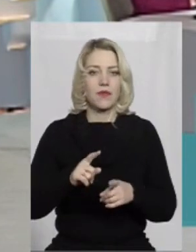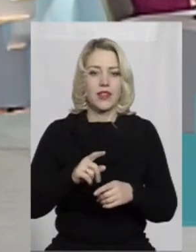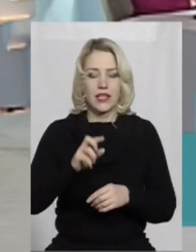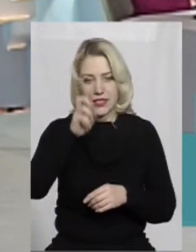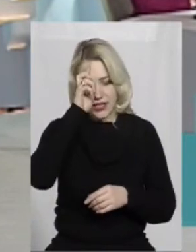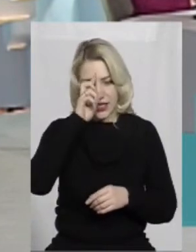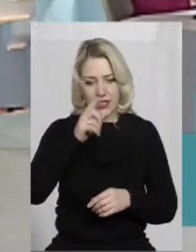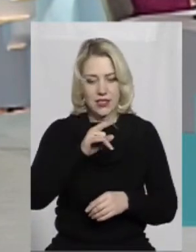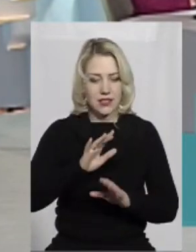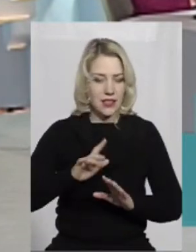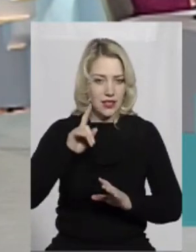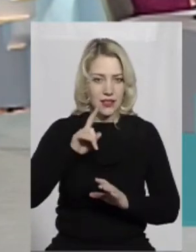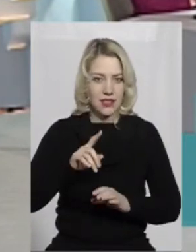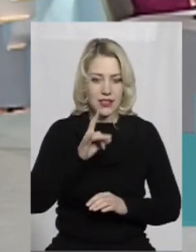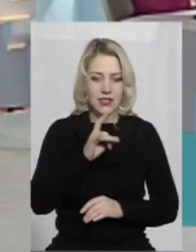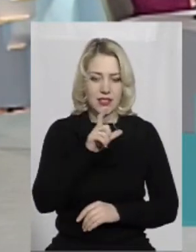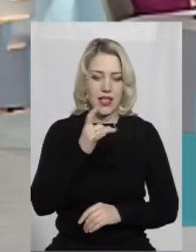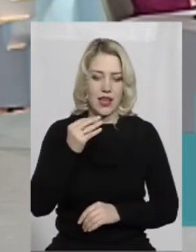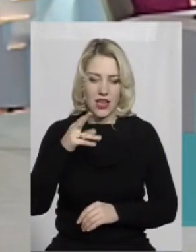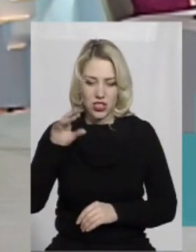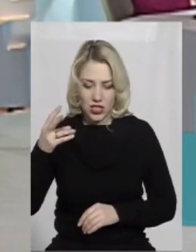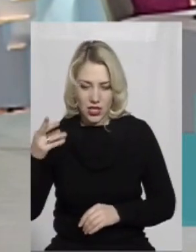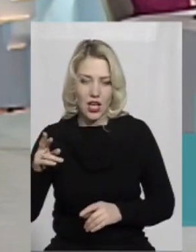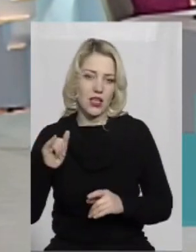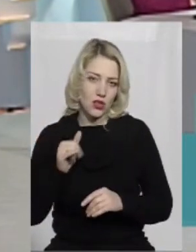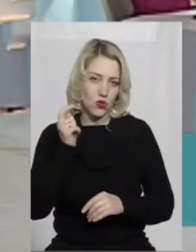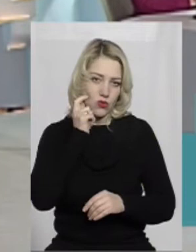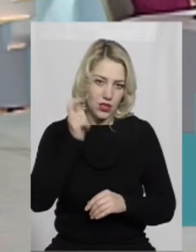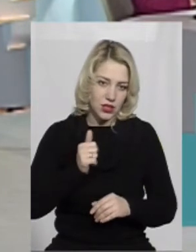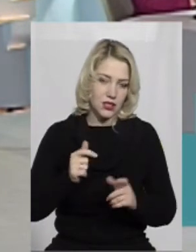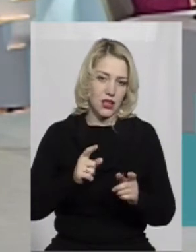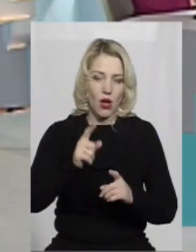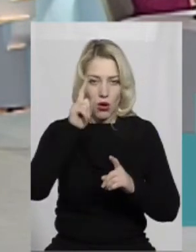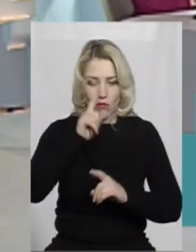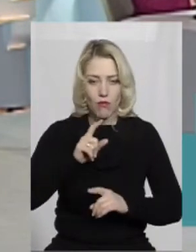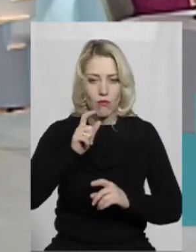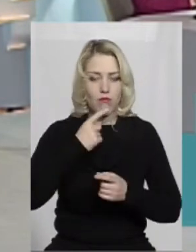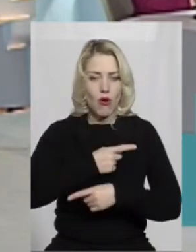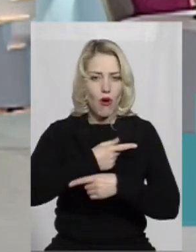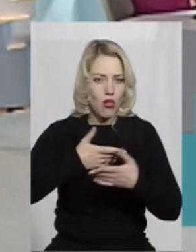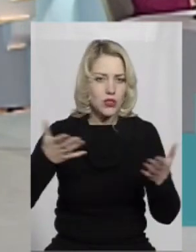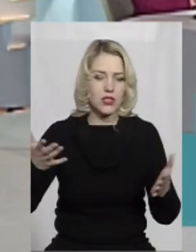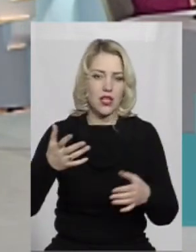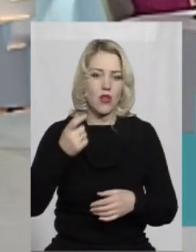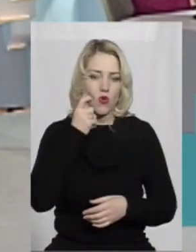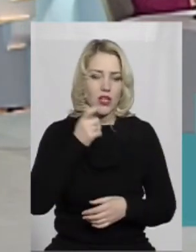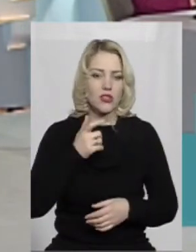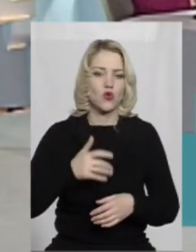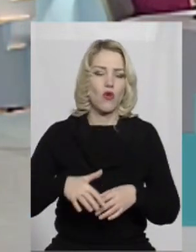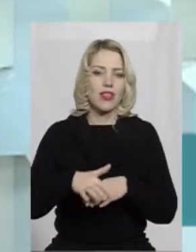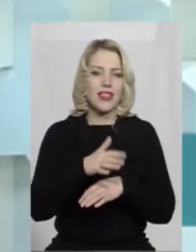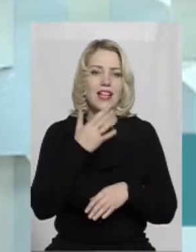українці проголосили Українську Народну Республіку. А саме наприкінці 1918 року склалися обставини, коли